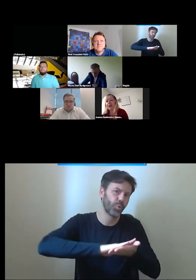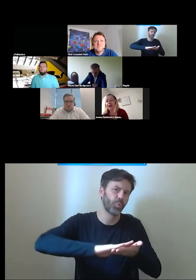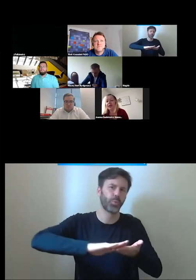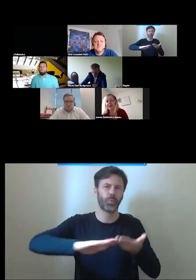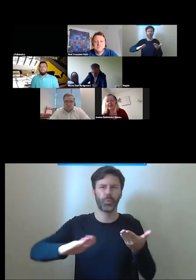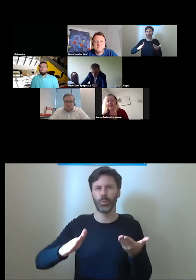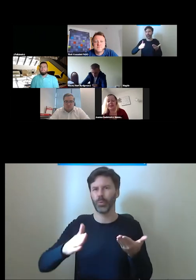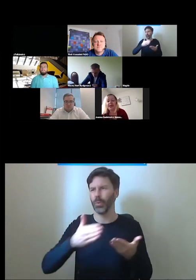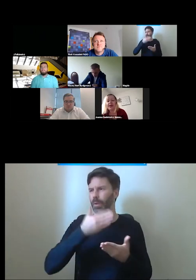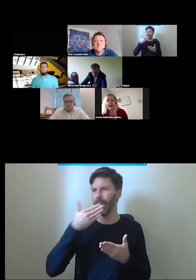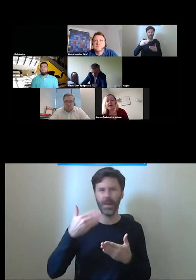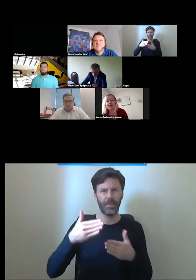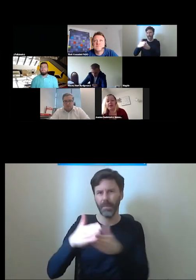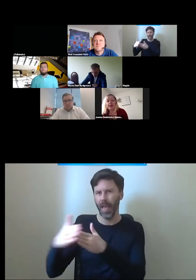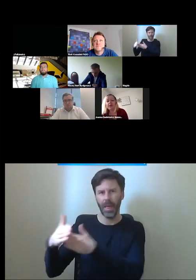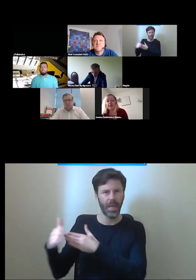blokad bez